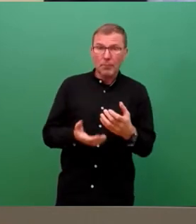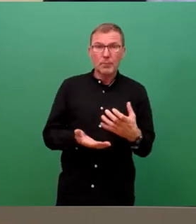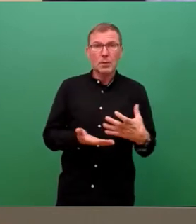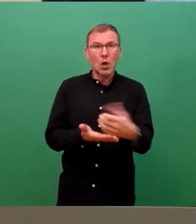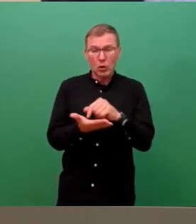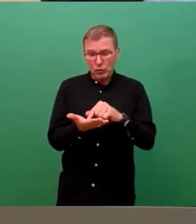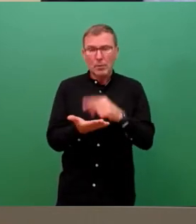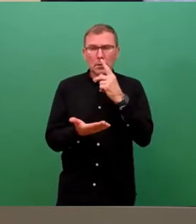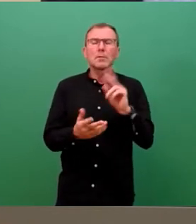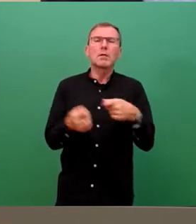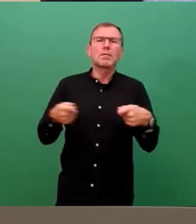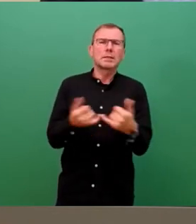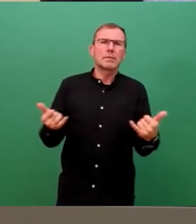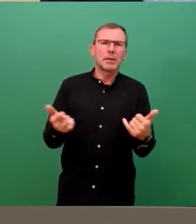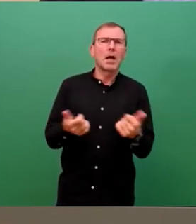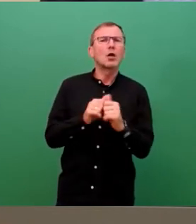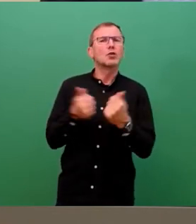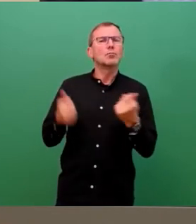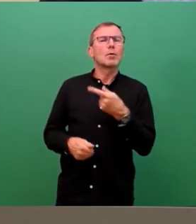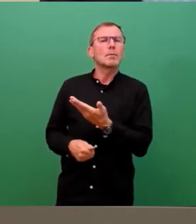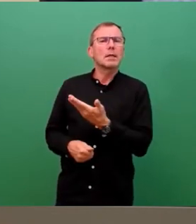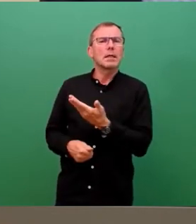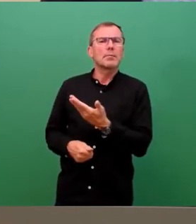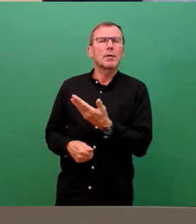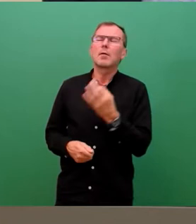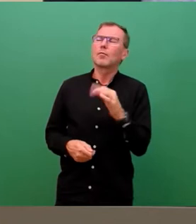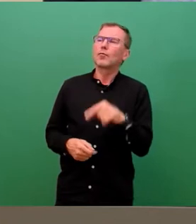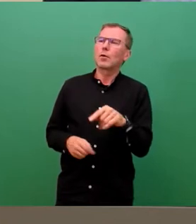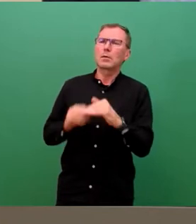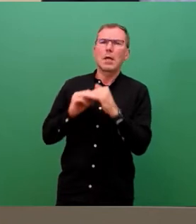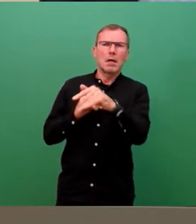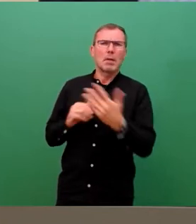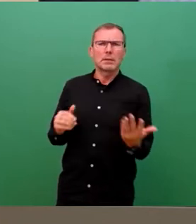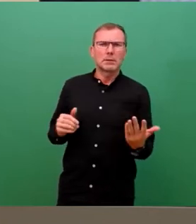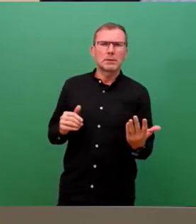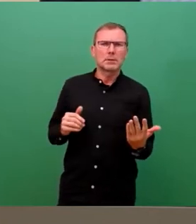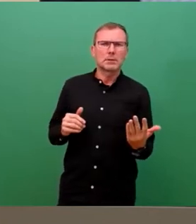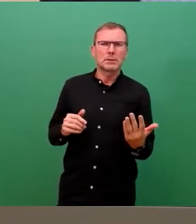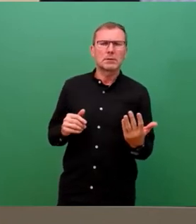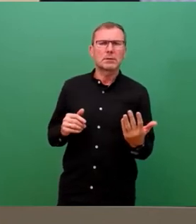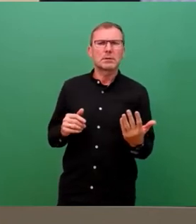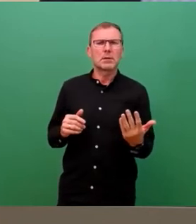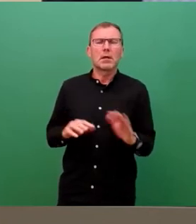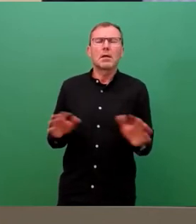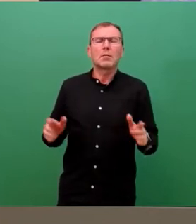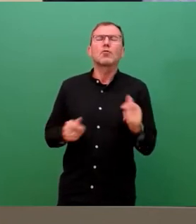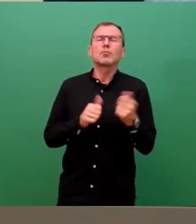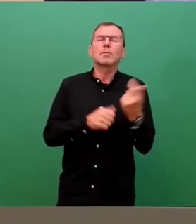finanzieren. Der Sportbetrieb hat erstmal natürlich für so einen Fall jetzt keiner mehr Mittel vorgesehen gehabt